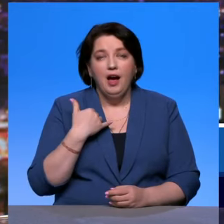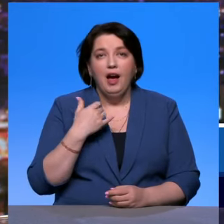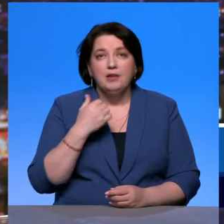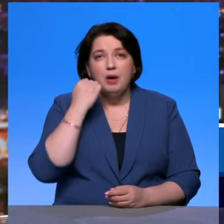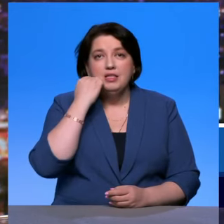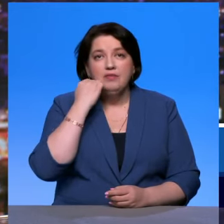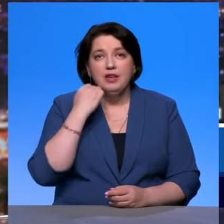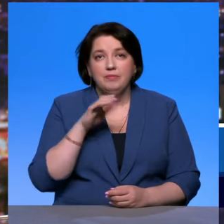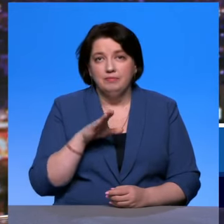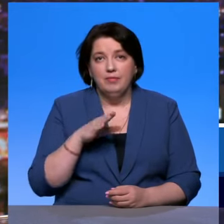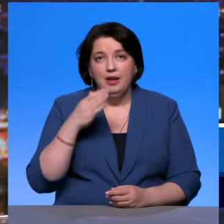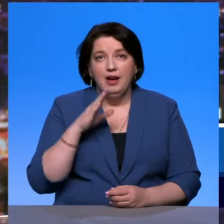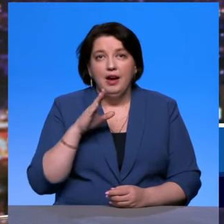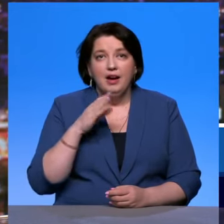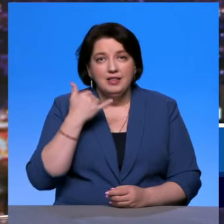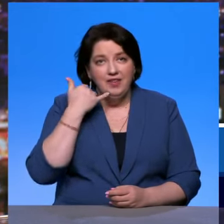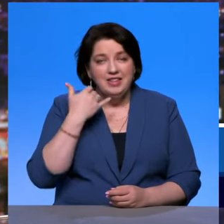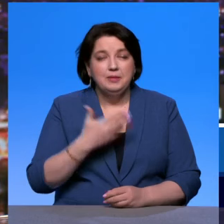Здравствуйте. Здравствуйте.